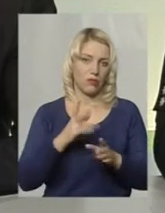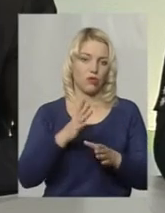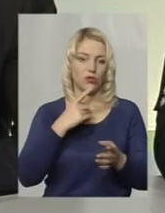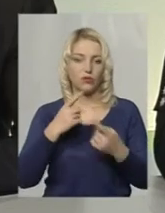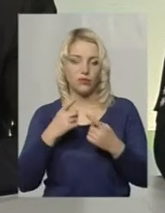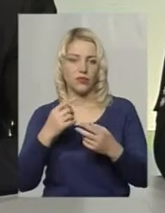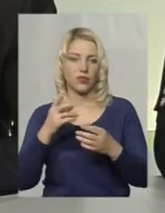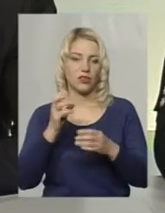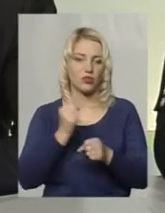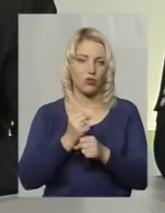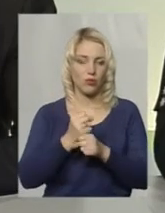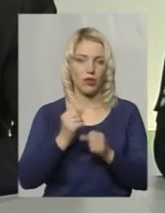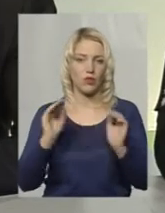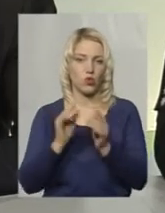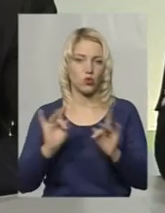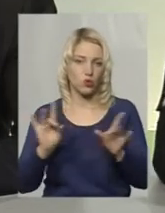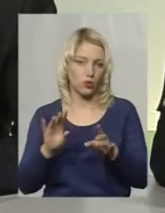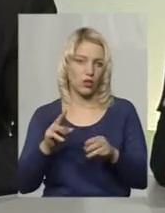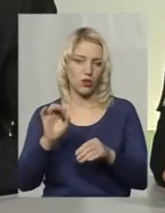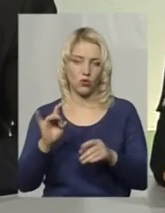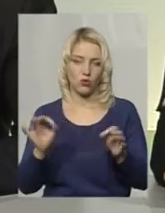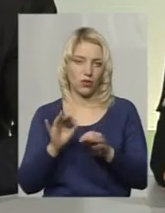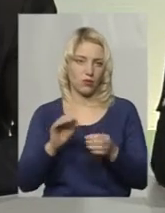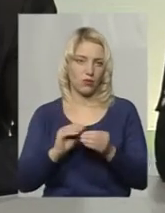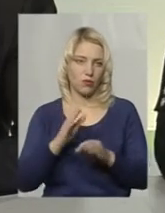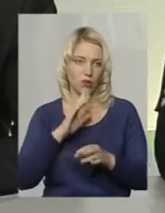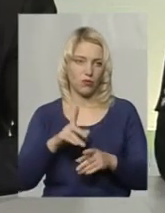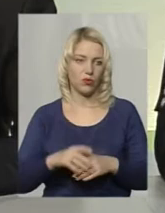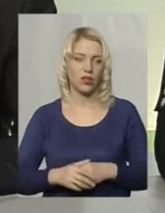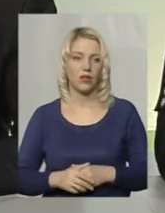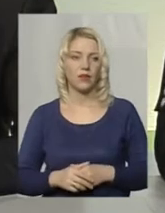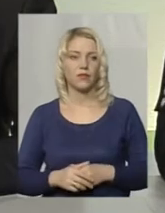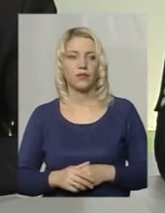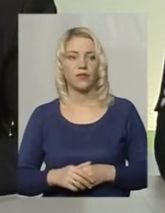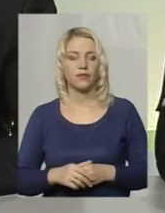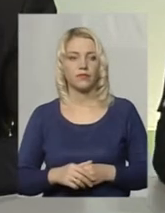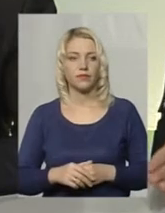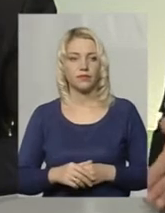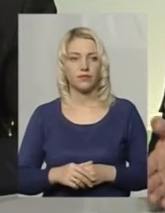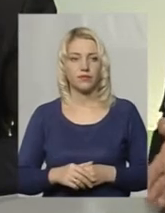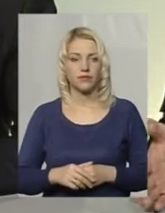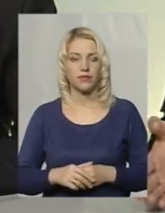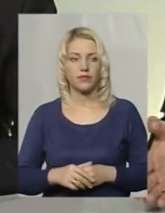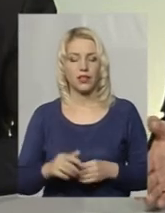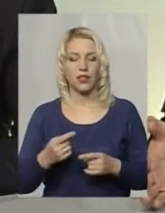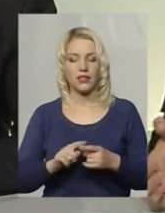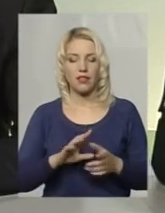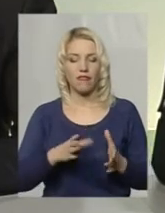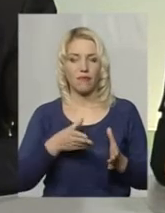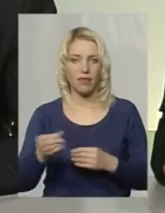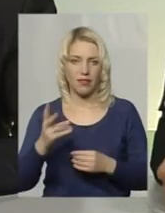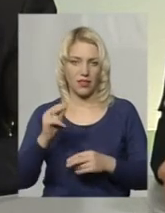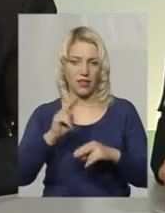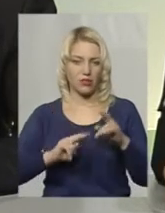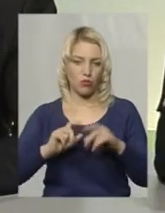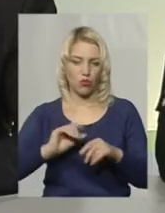Тобто, ніяким чином перекриття руху не вплине, наприклад, до того забудовника. Воно взагалі ніякого відношення не має. А вплине виключно на думку журналістів